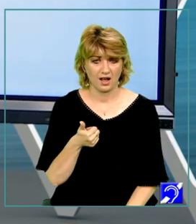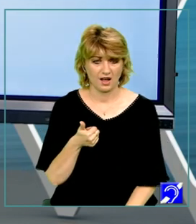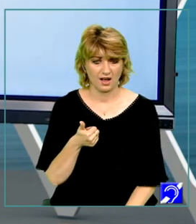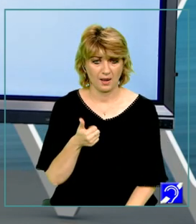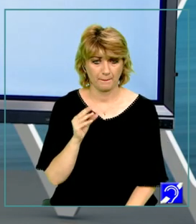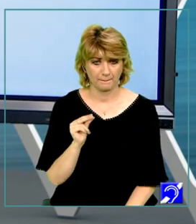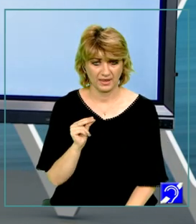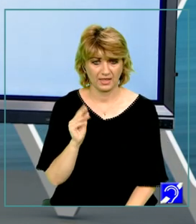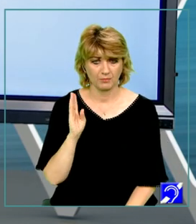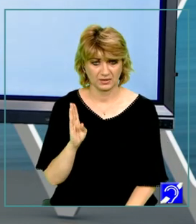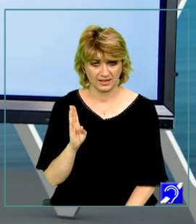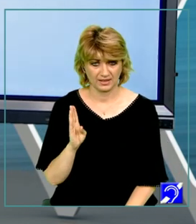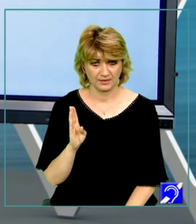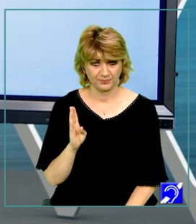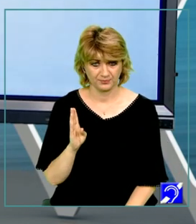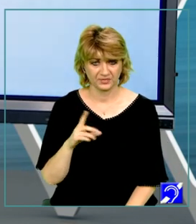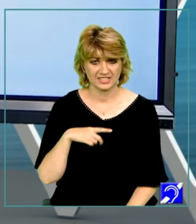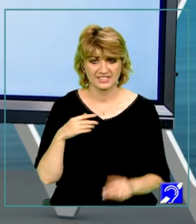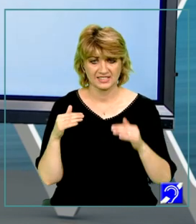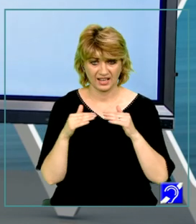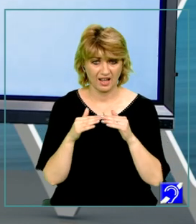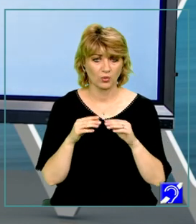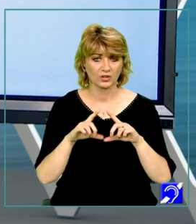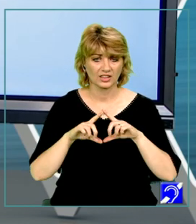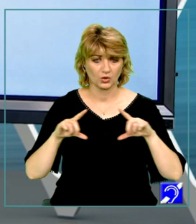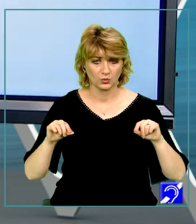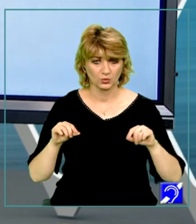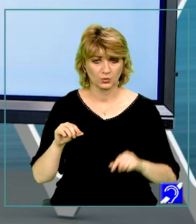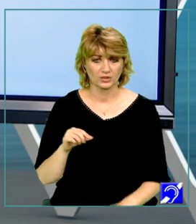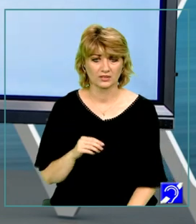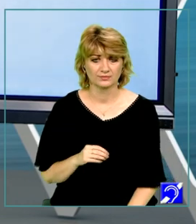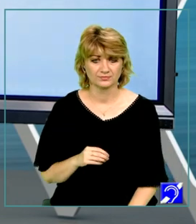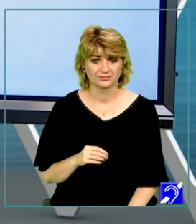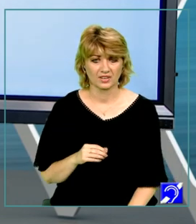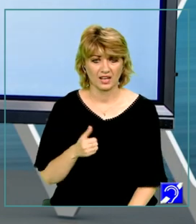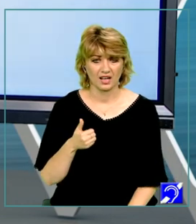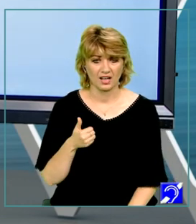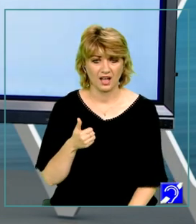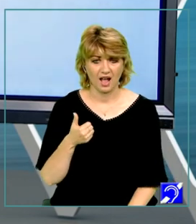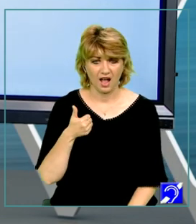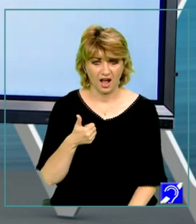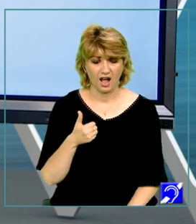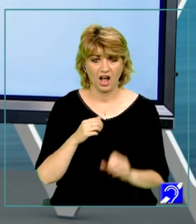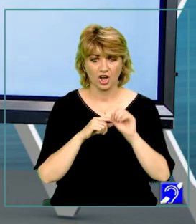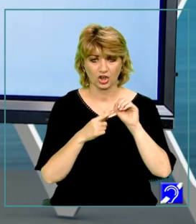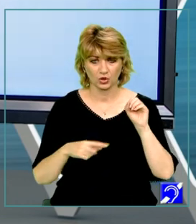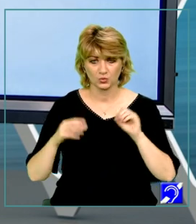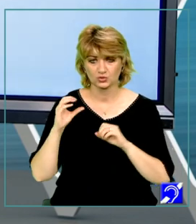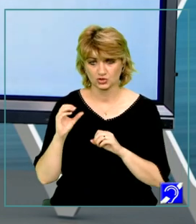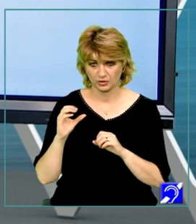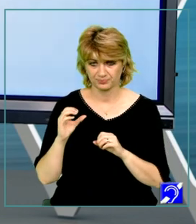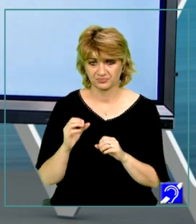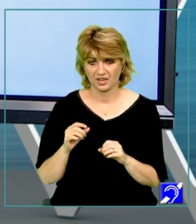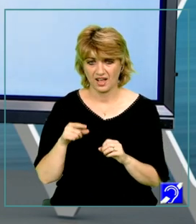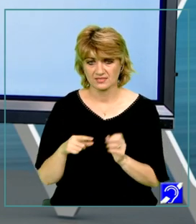APB este congruent cu triunghiul AQC. De aici